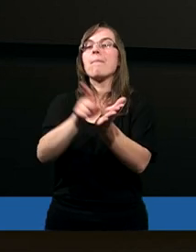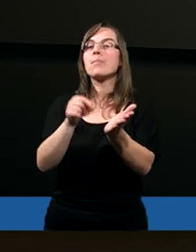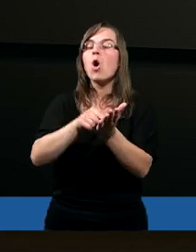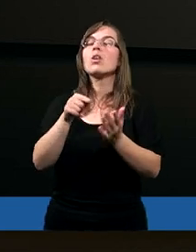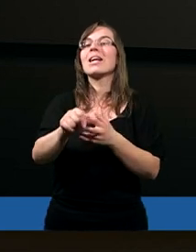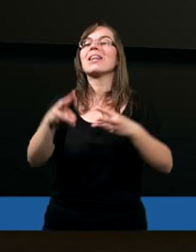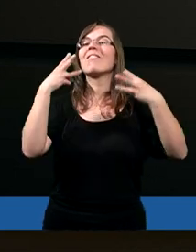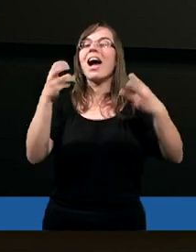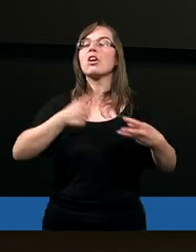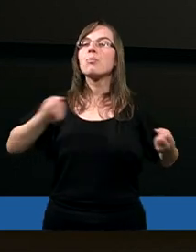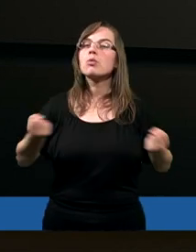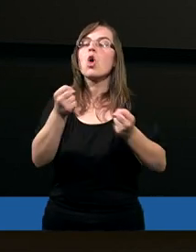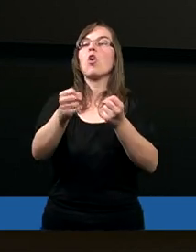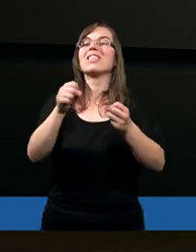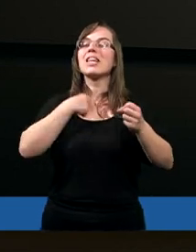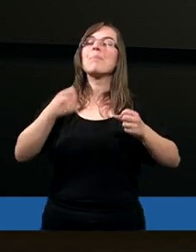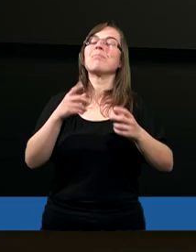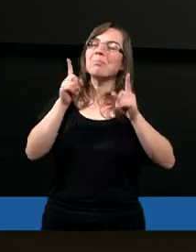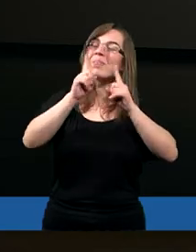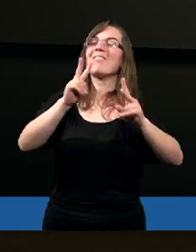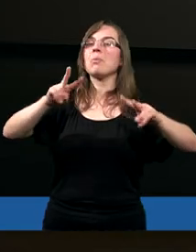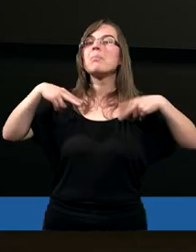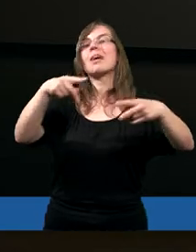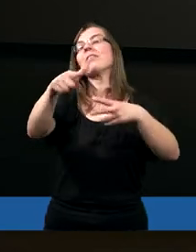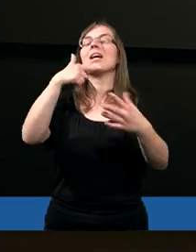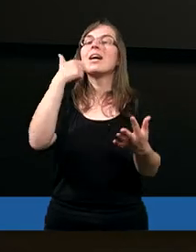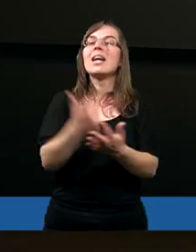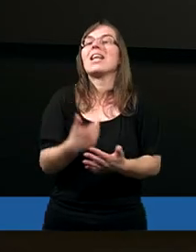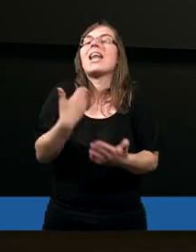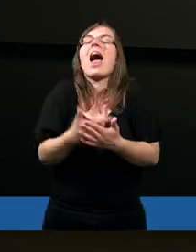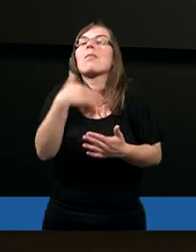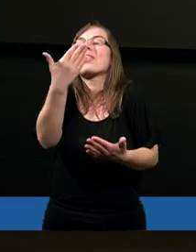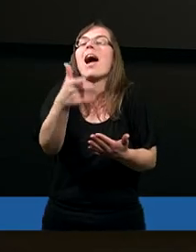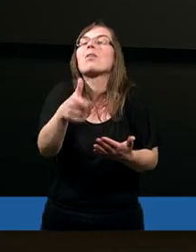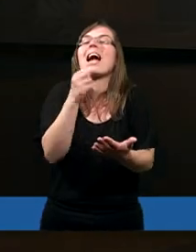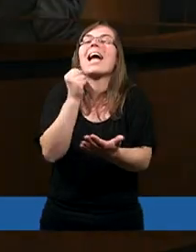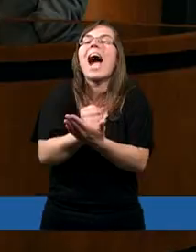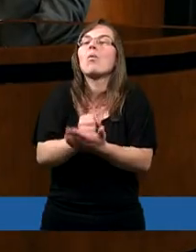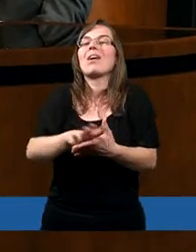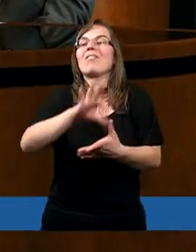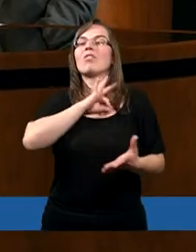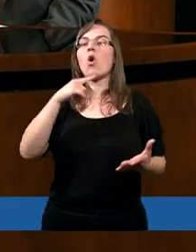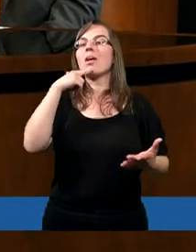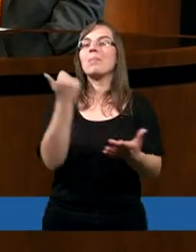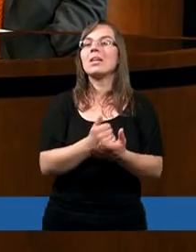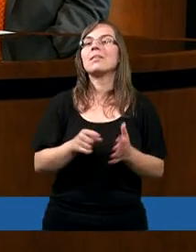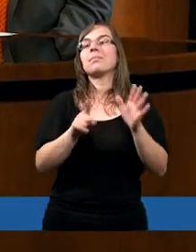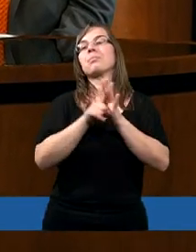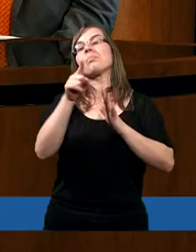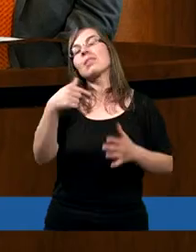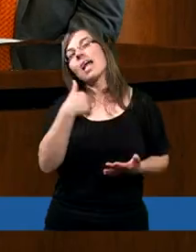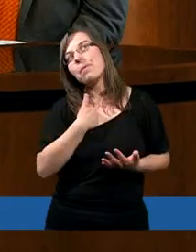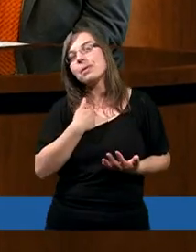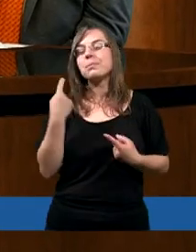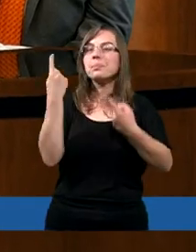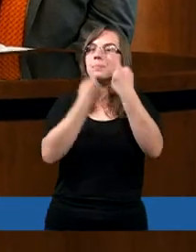aby zawrzeć akurat te myśli w swoim liście? Dlaczego podaje takie argumenty w swoim liście? Dla mnie jest